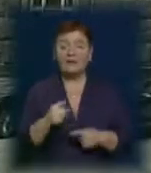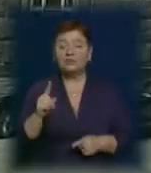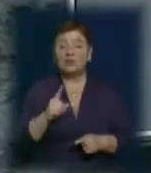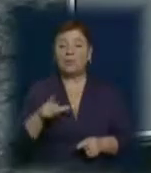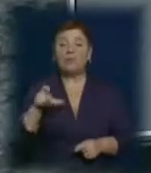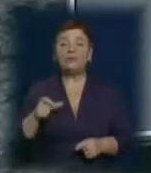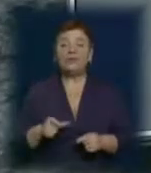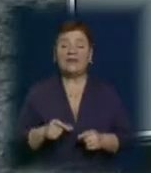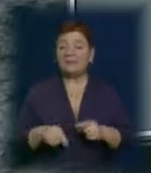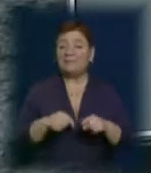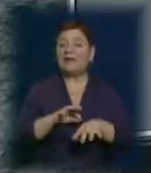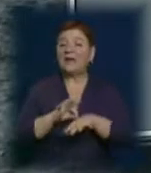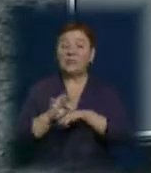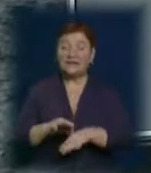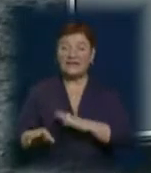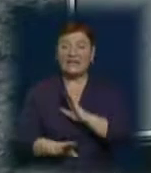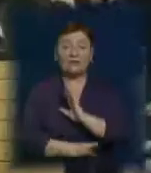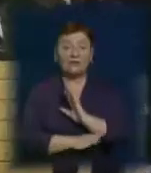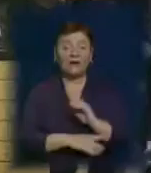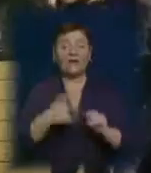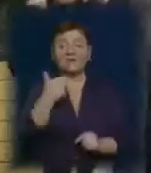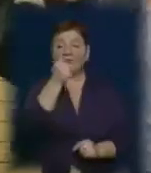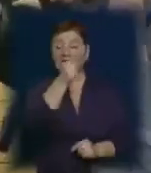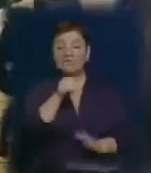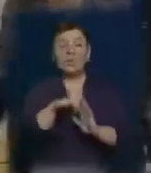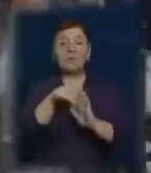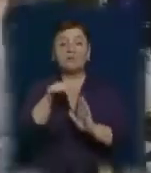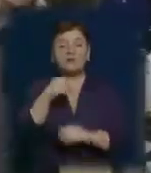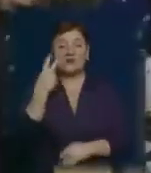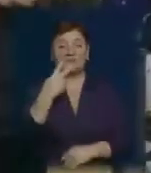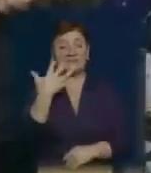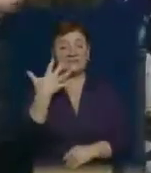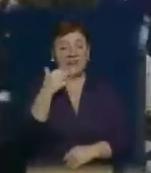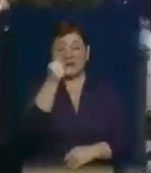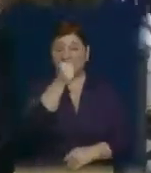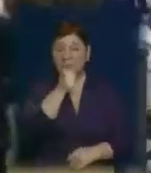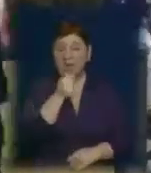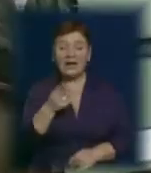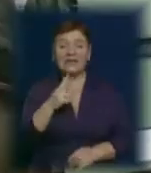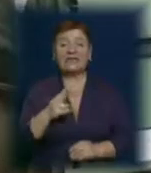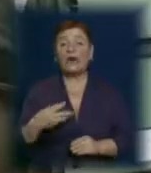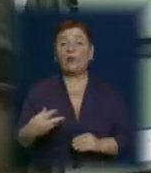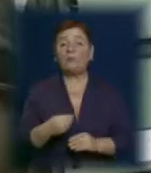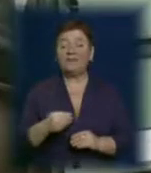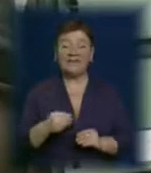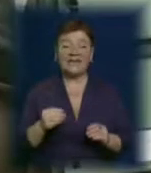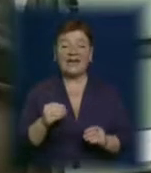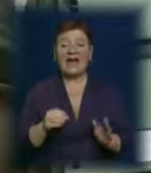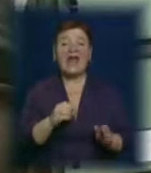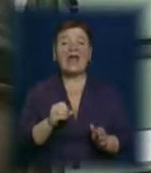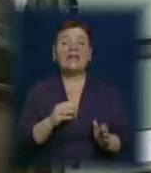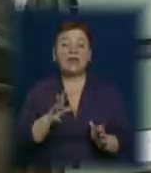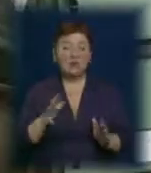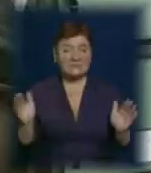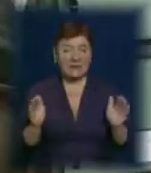опалення деревиною, уряд обіцяє допомогти. Трирічні позики під 25% річних для купівлі енергозберігаючого остаткування